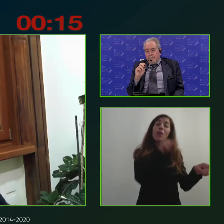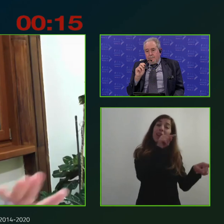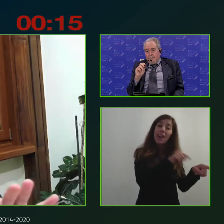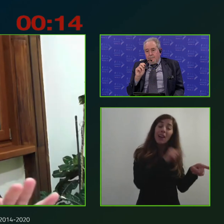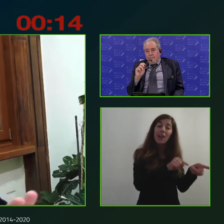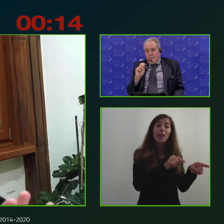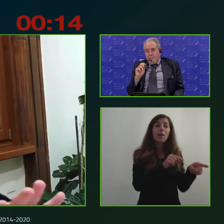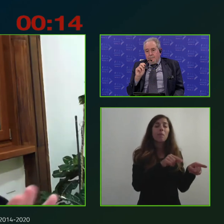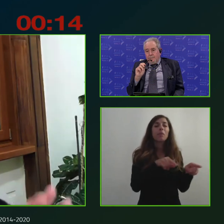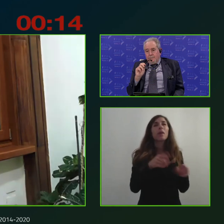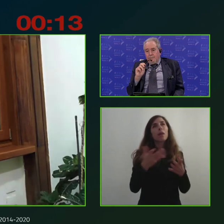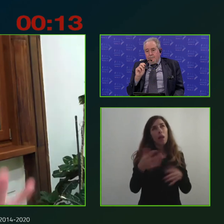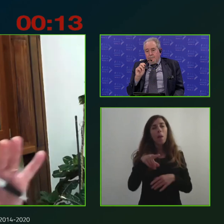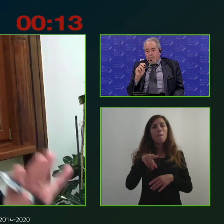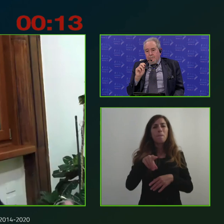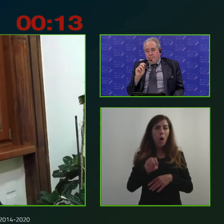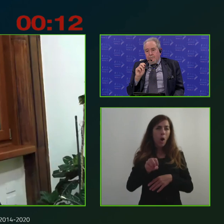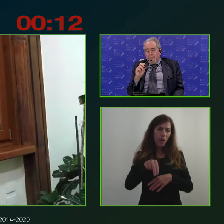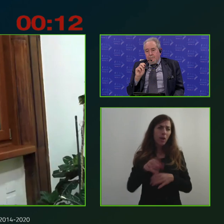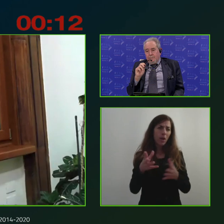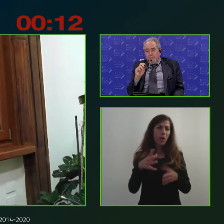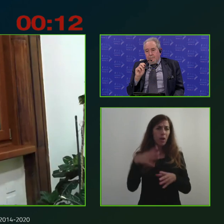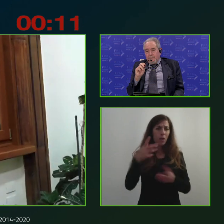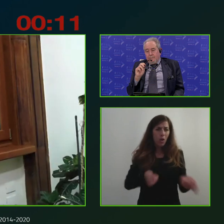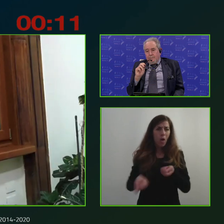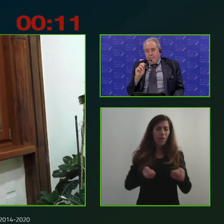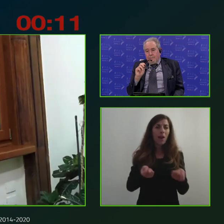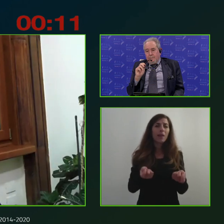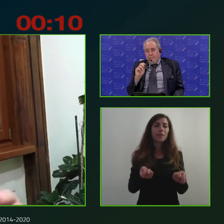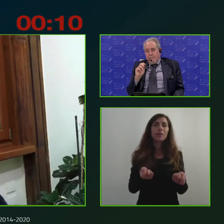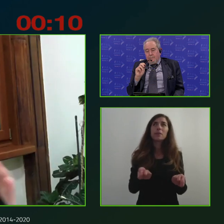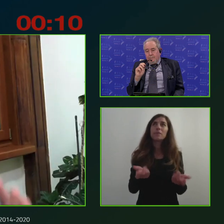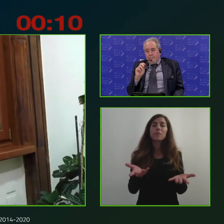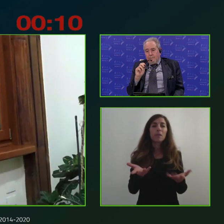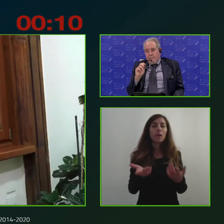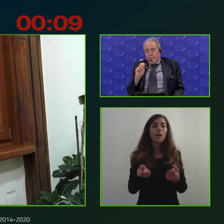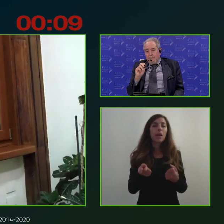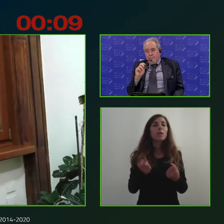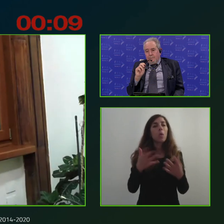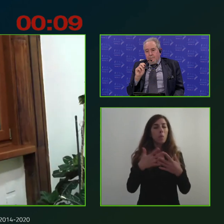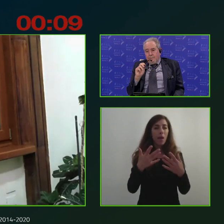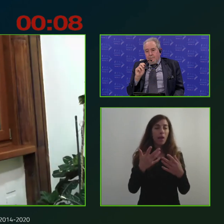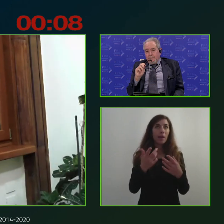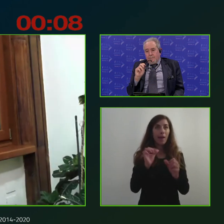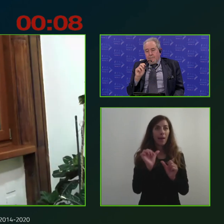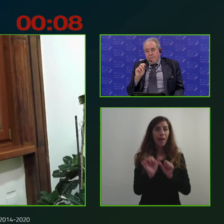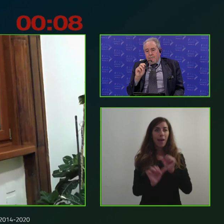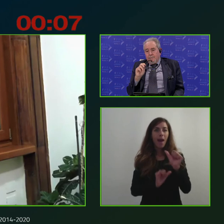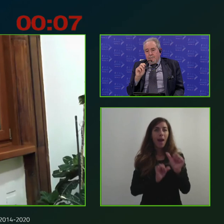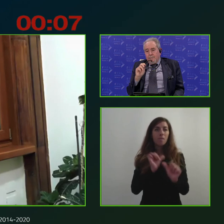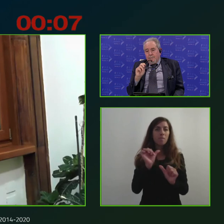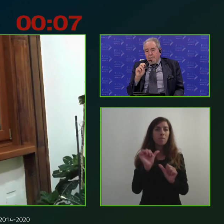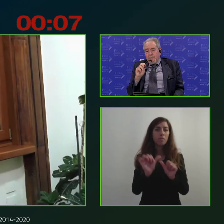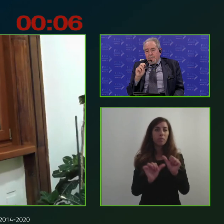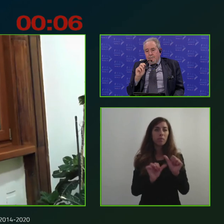ancorché diciamo perde un po' il suo diciamo la sua fisionomia dal punto di vista diciamo